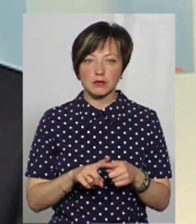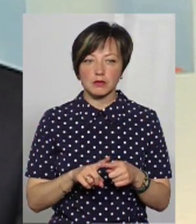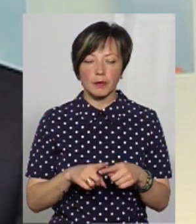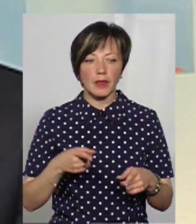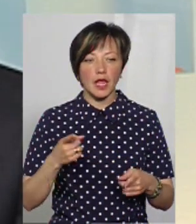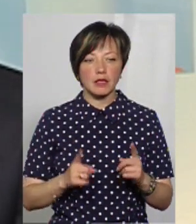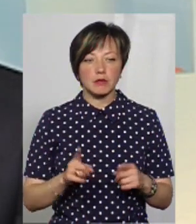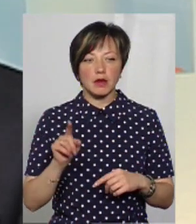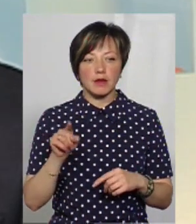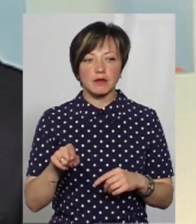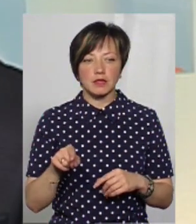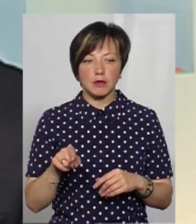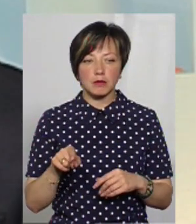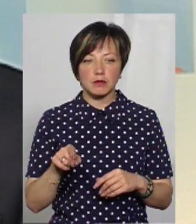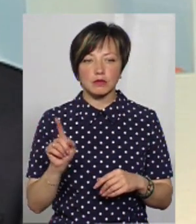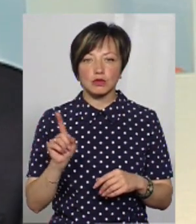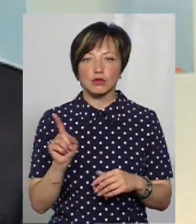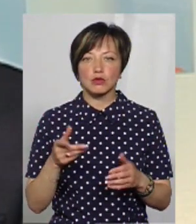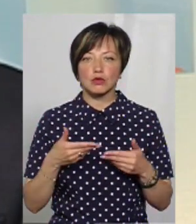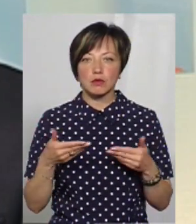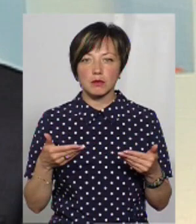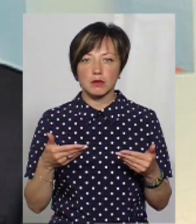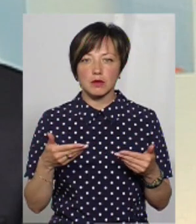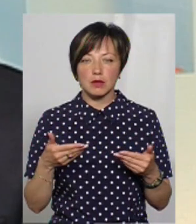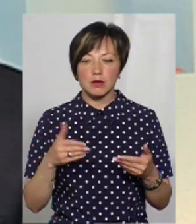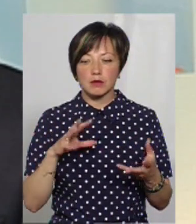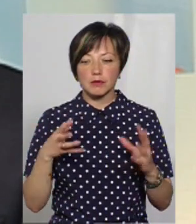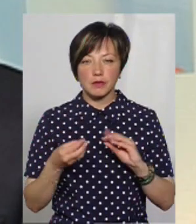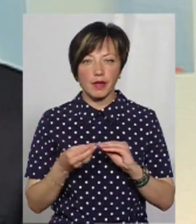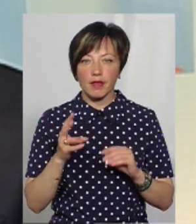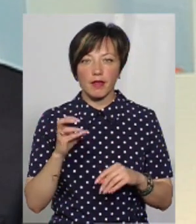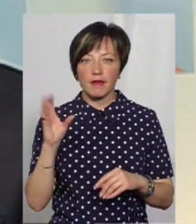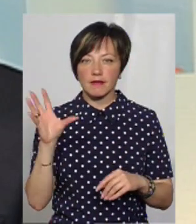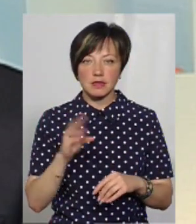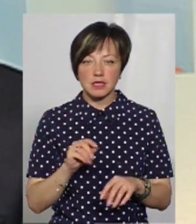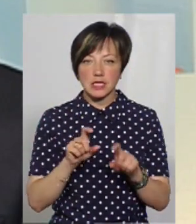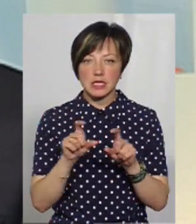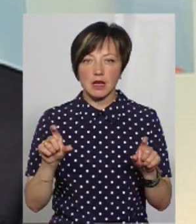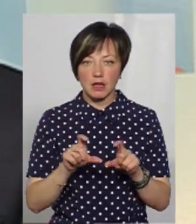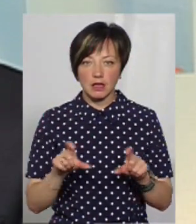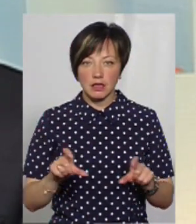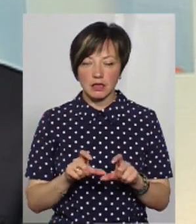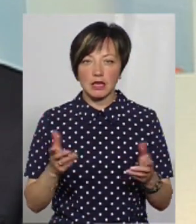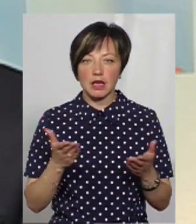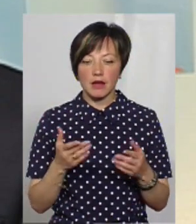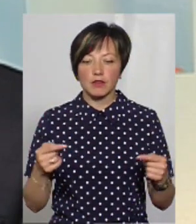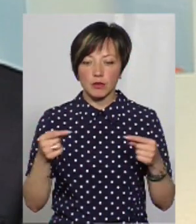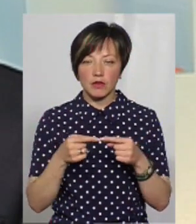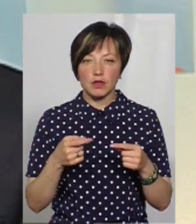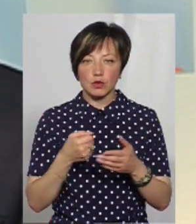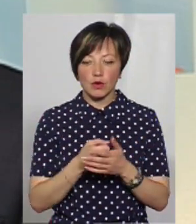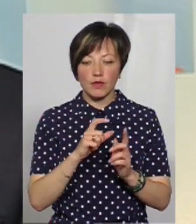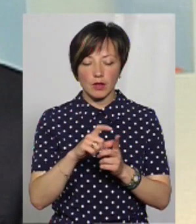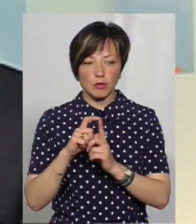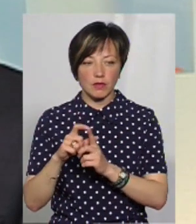то насправді там, що ми до чого доійшли, що не всі заклади, які відповідно до